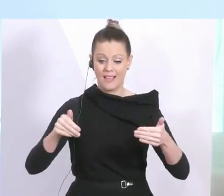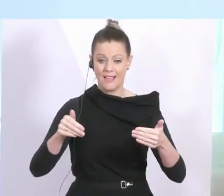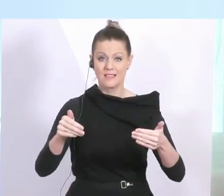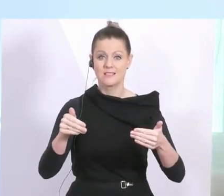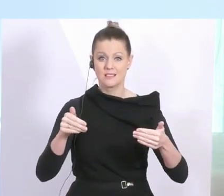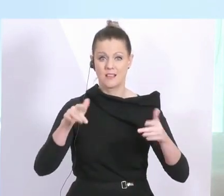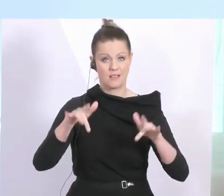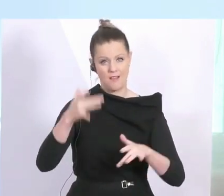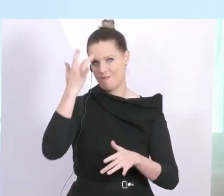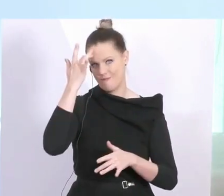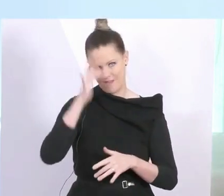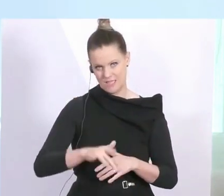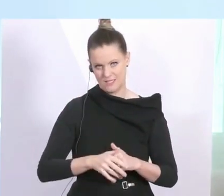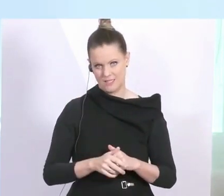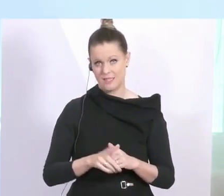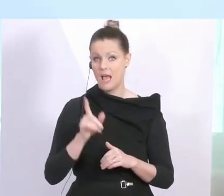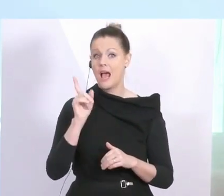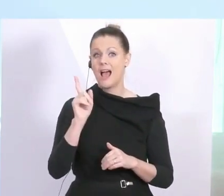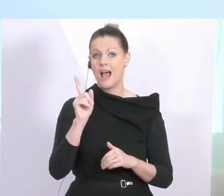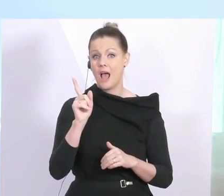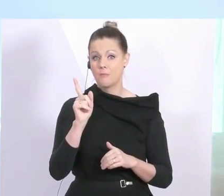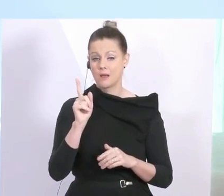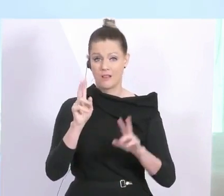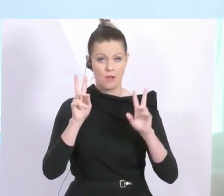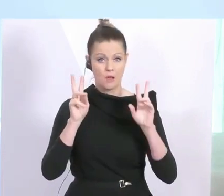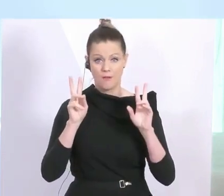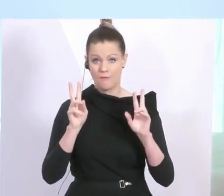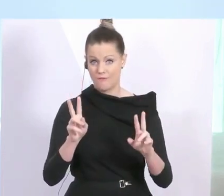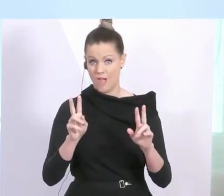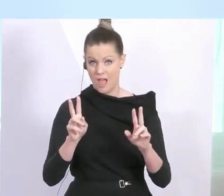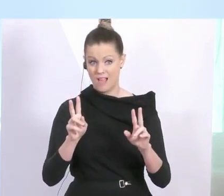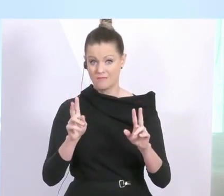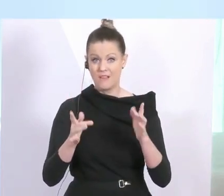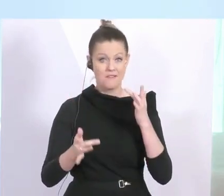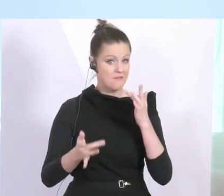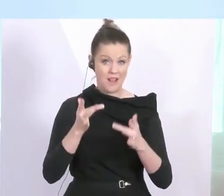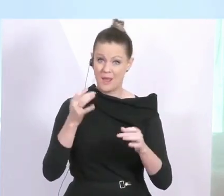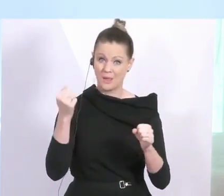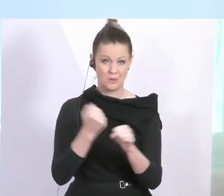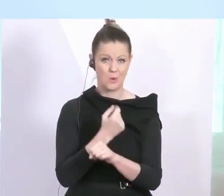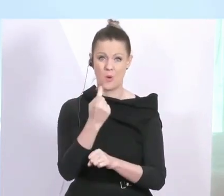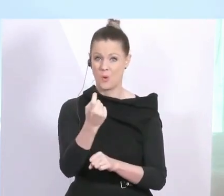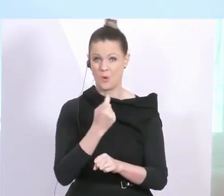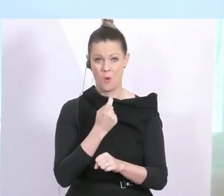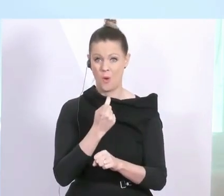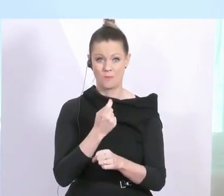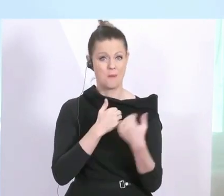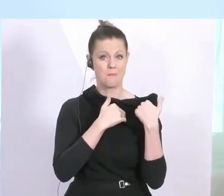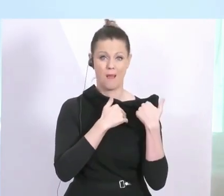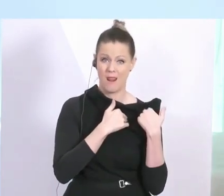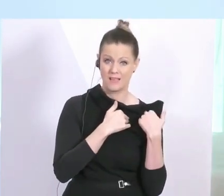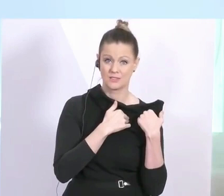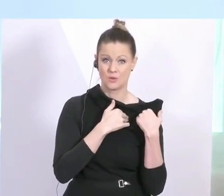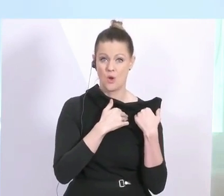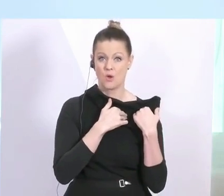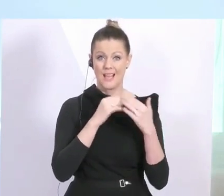es ist auch nicht ausgeschlossen, dass dort Engpässe entstehen. Das führt